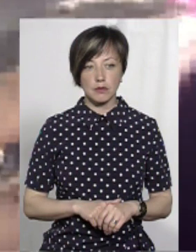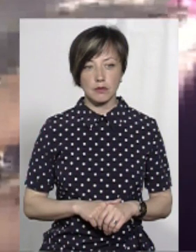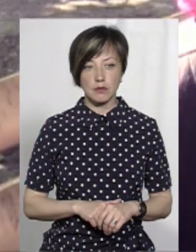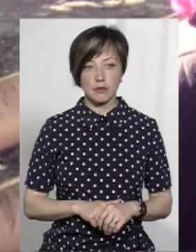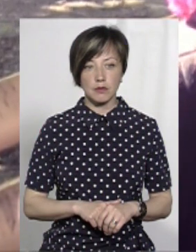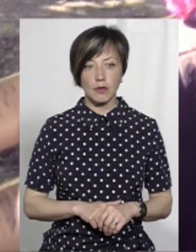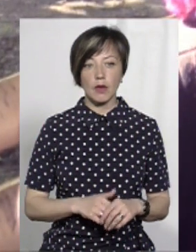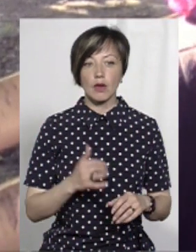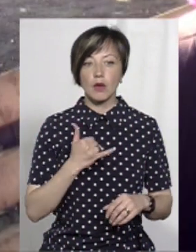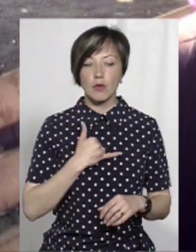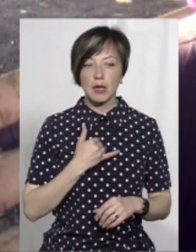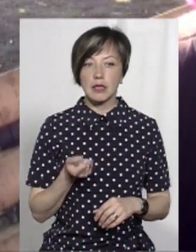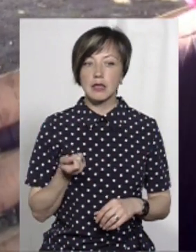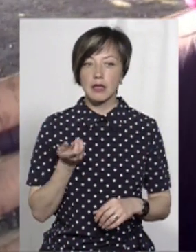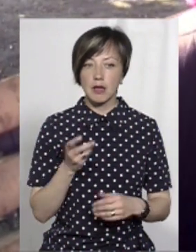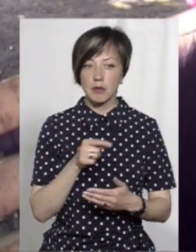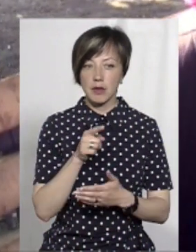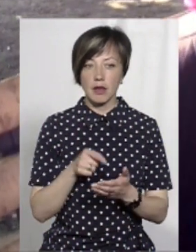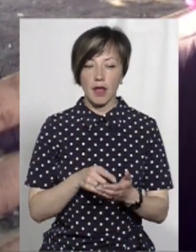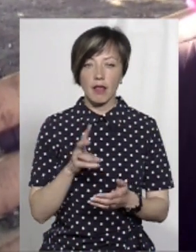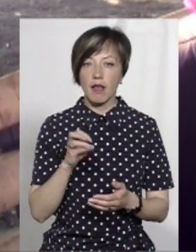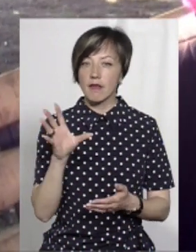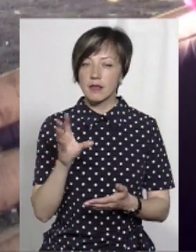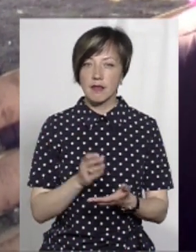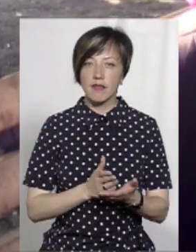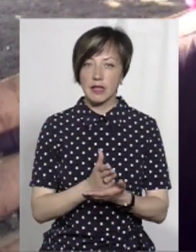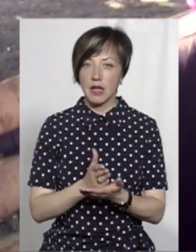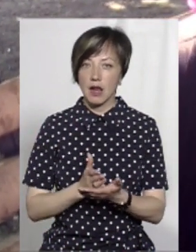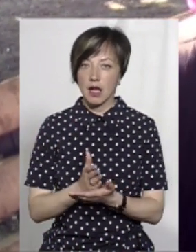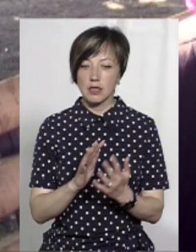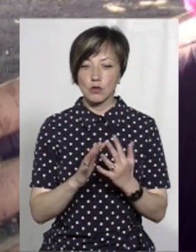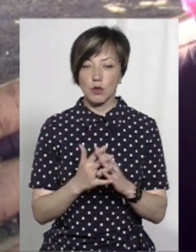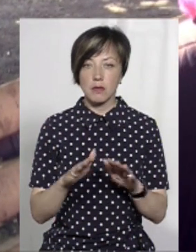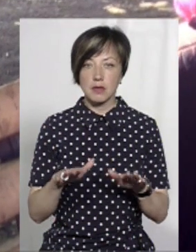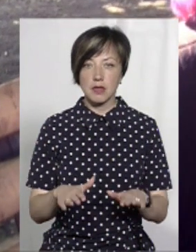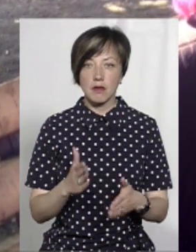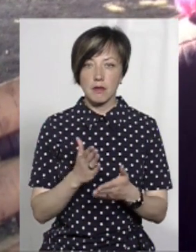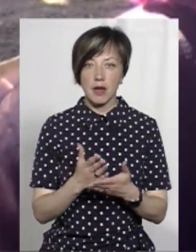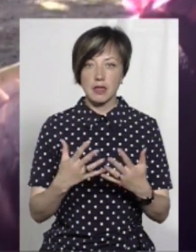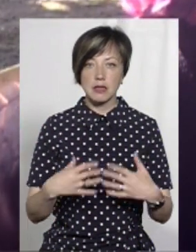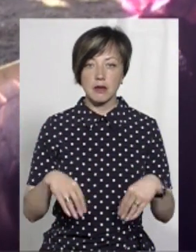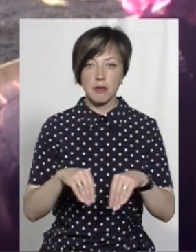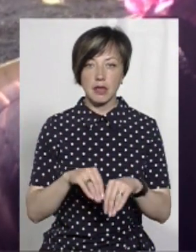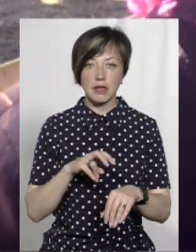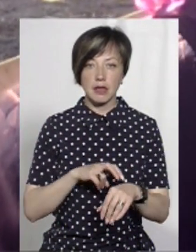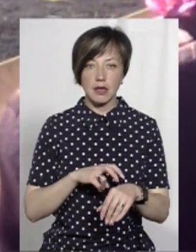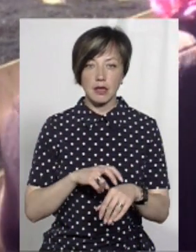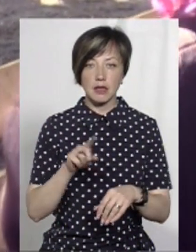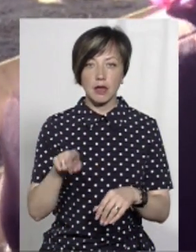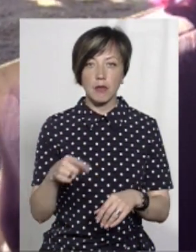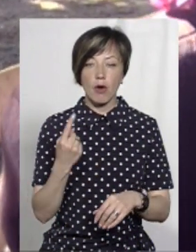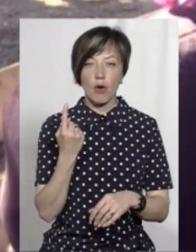У мене буде пару питань. Не всі ветерани, особливо сільської місцевості, мають цих сімейних лікарів. Ви знаєте, там